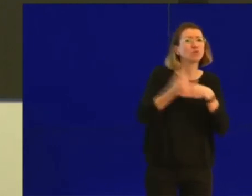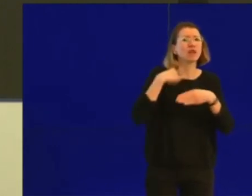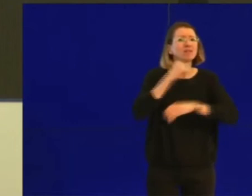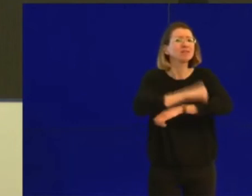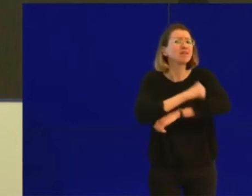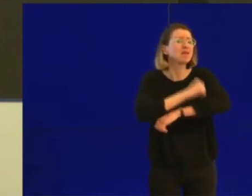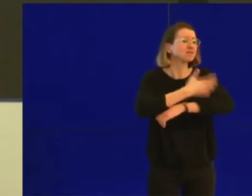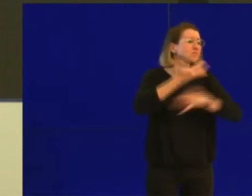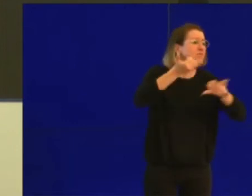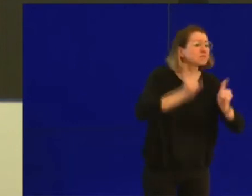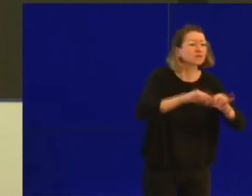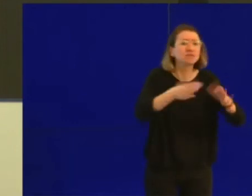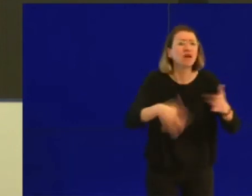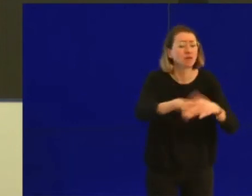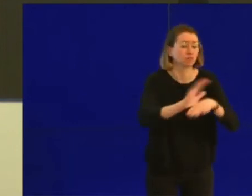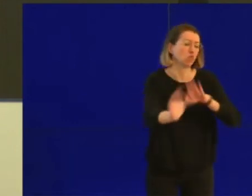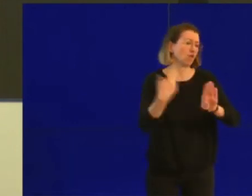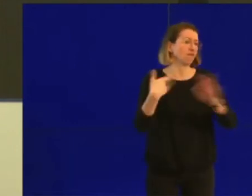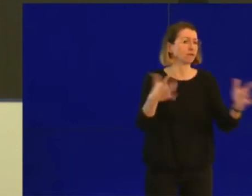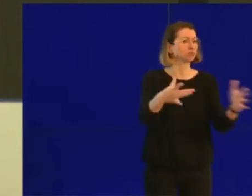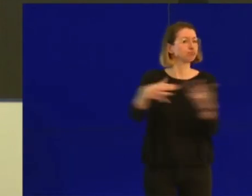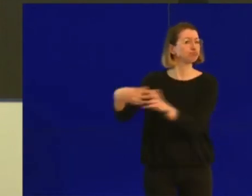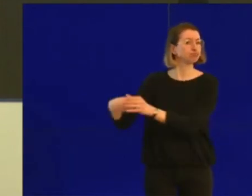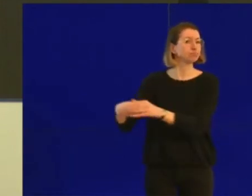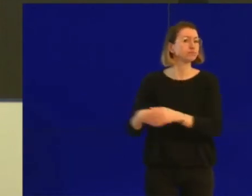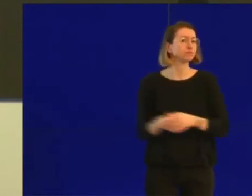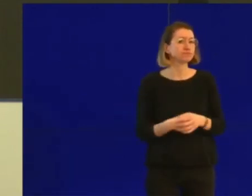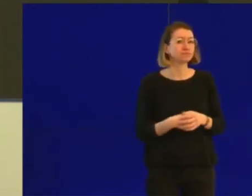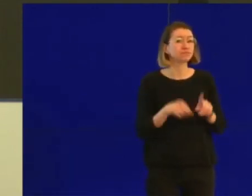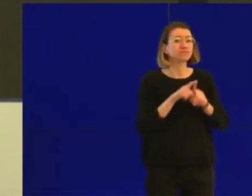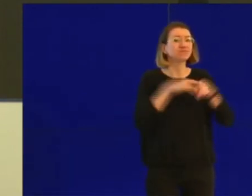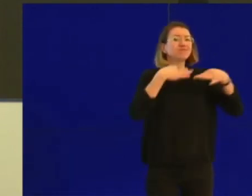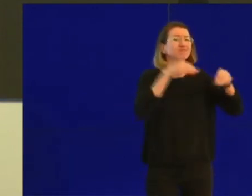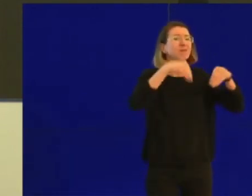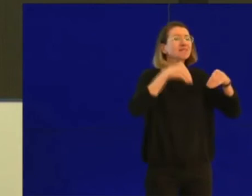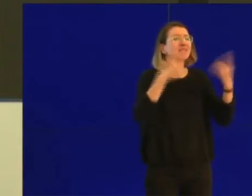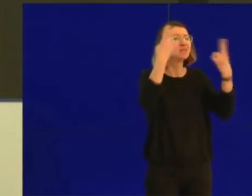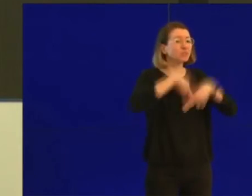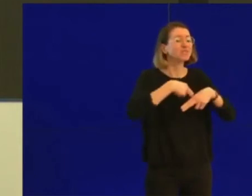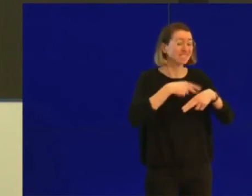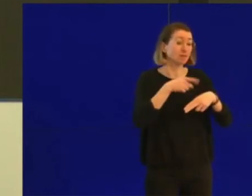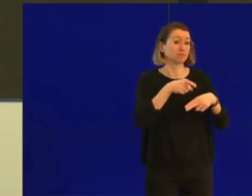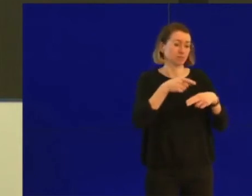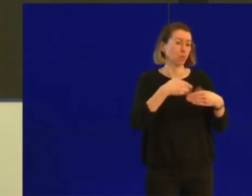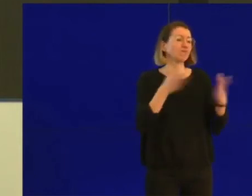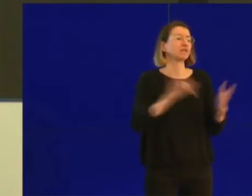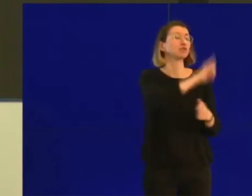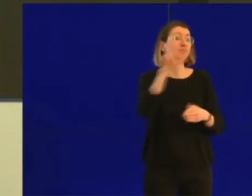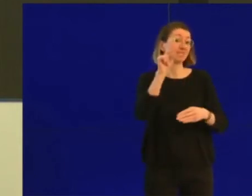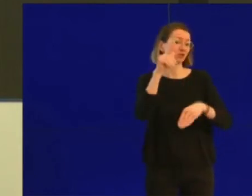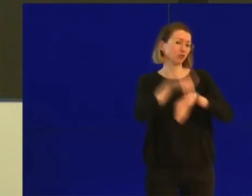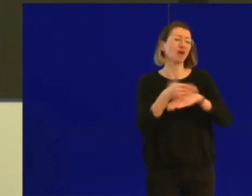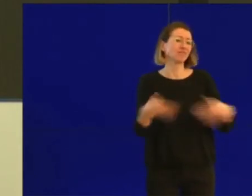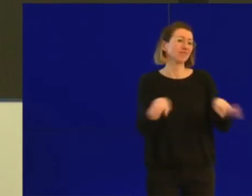Les magasins de nuit peuvent rester ouverts jusqu'à 10 heures le soir, en faisant néanmoins attention évidemment toujours à cette même idée de distance